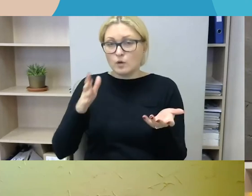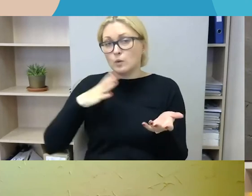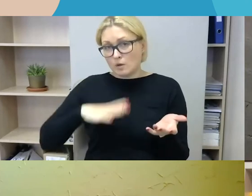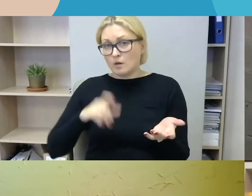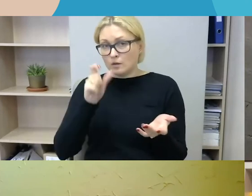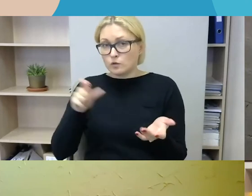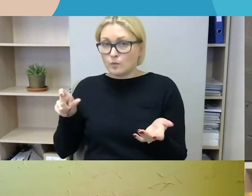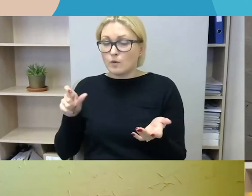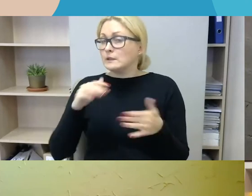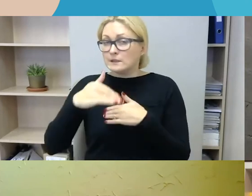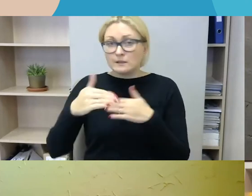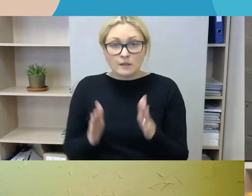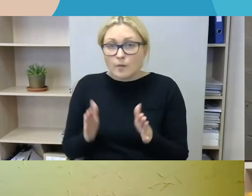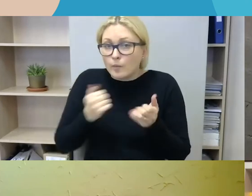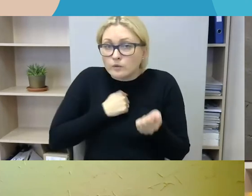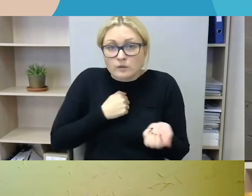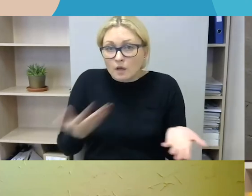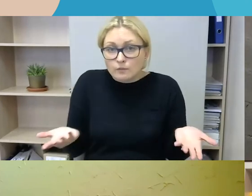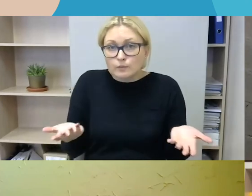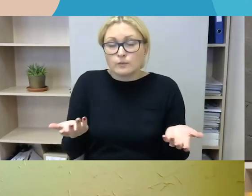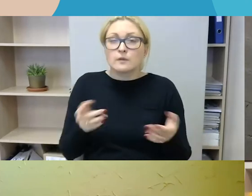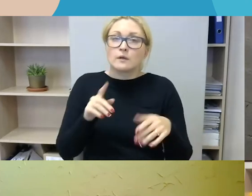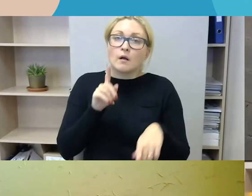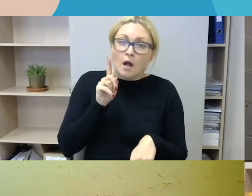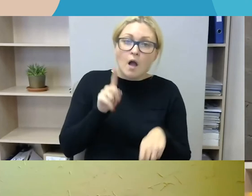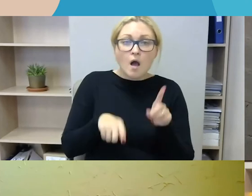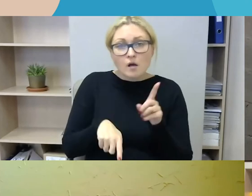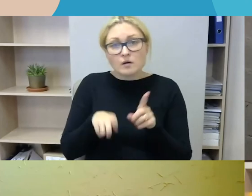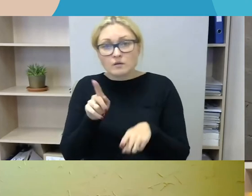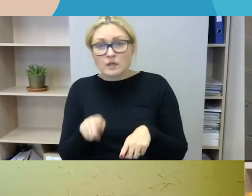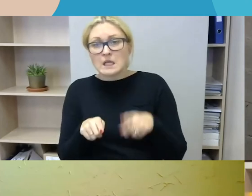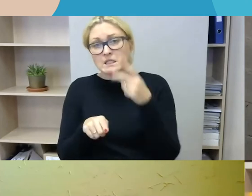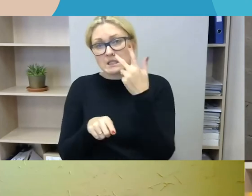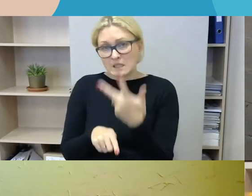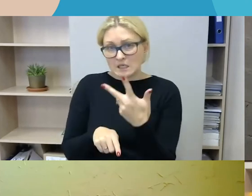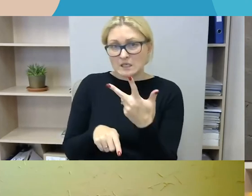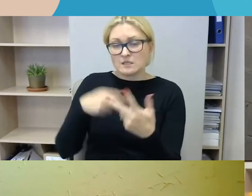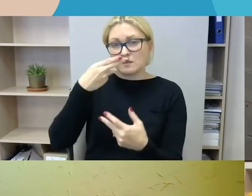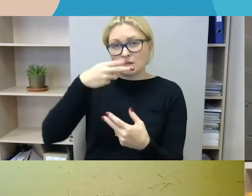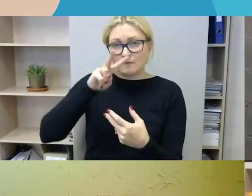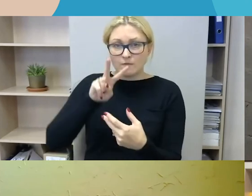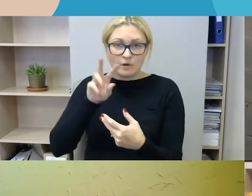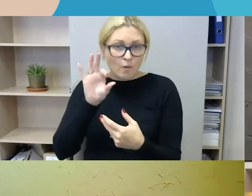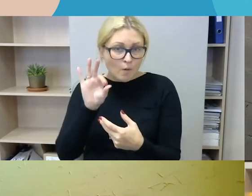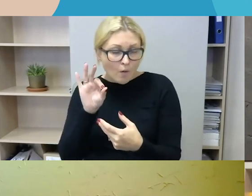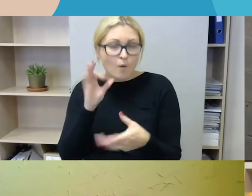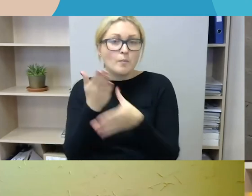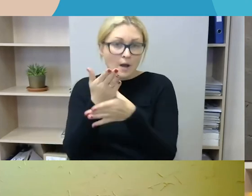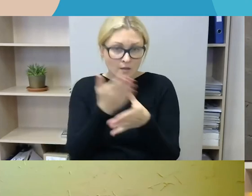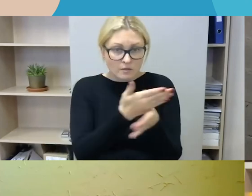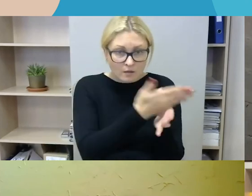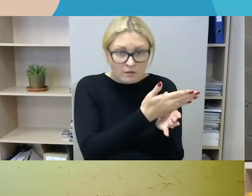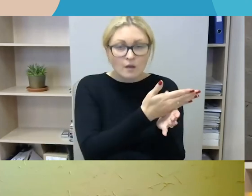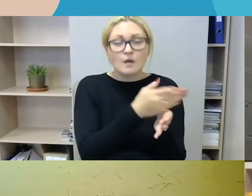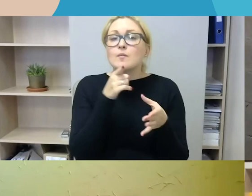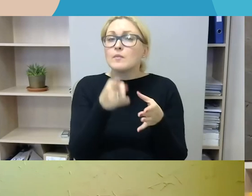ją protarpiais teikia tik tais trys nevyriausybinės organizacijos, kurios neturi net pakankamai